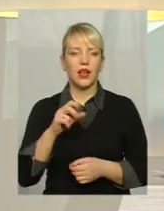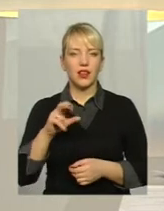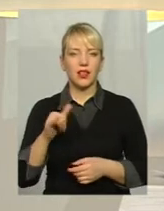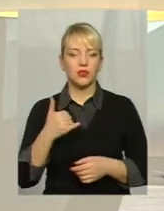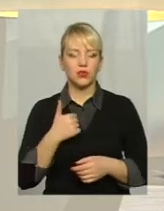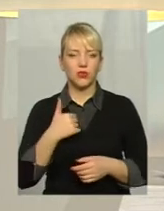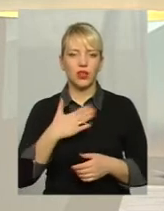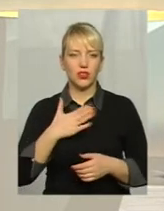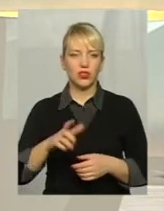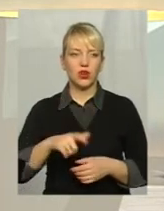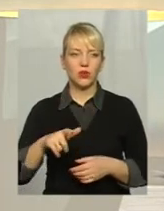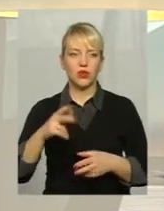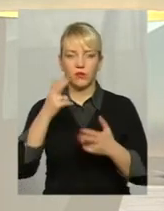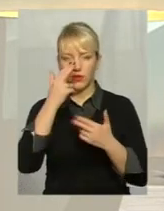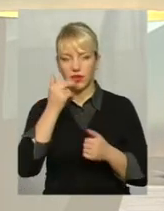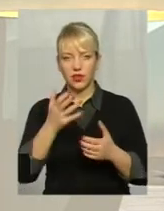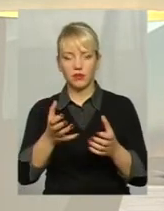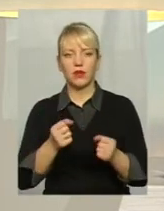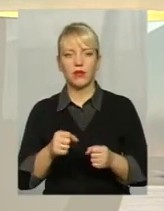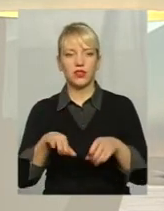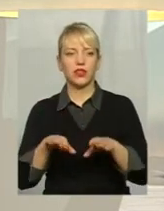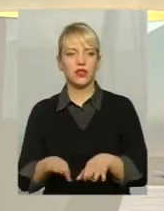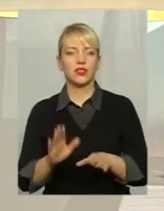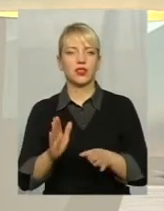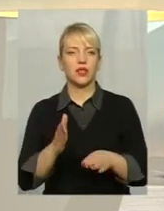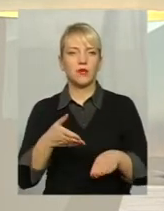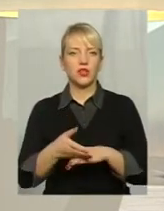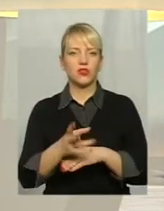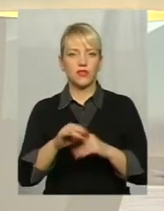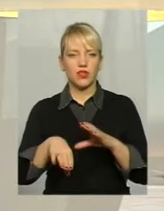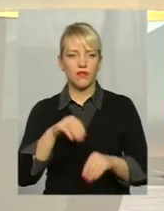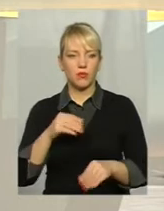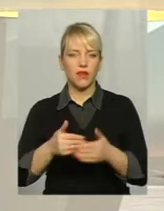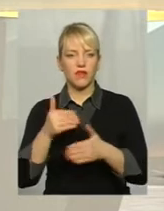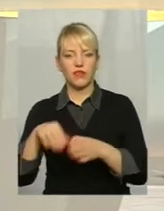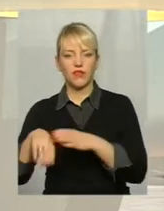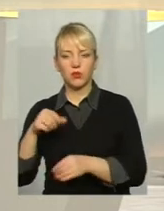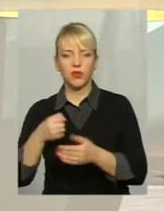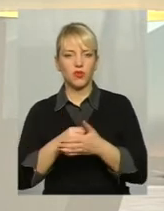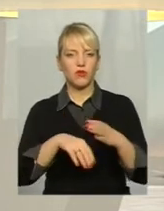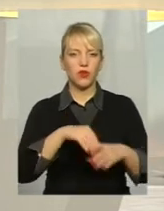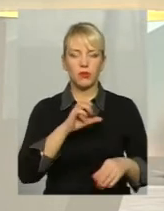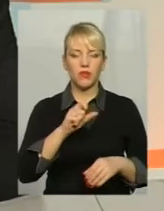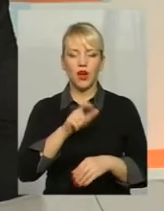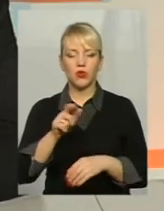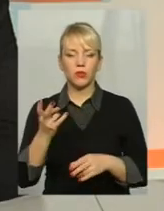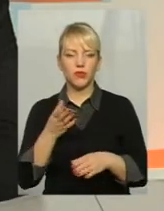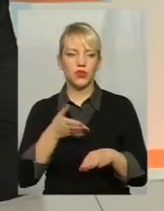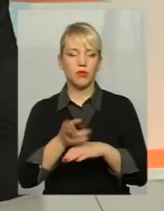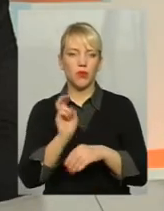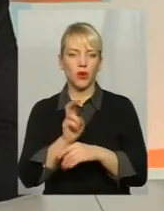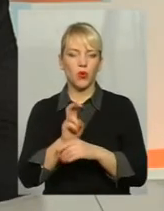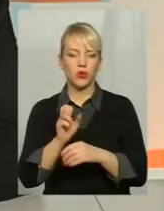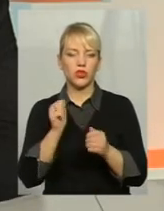переважно звикли приймати рішення, тільки прийшовши на вибори І від виборів до виборів А люди повинні приходити щодня і